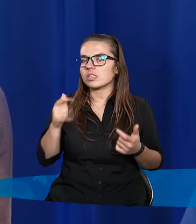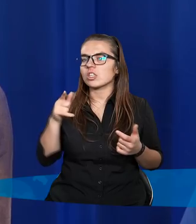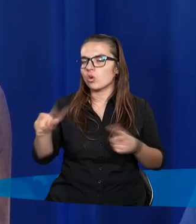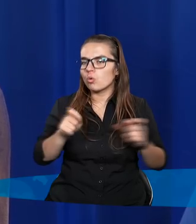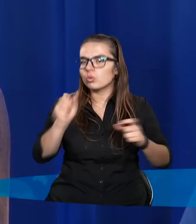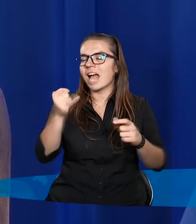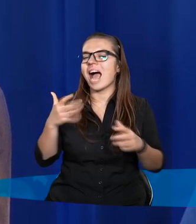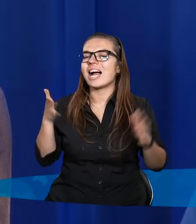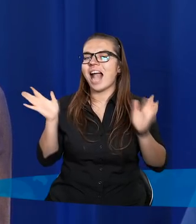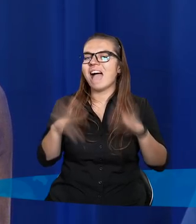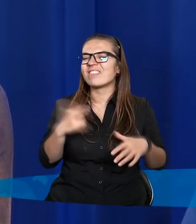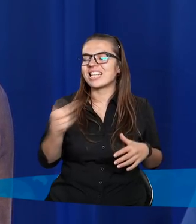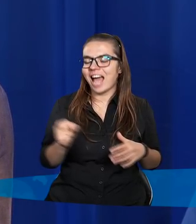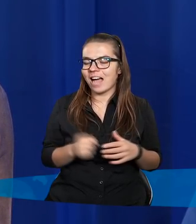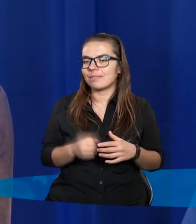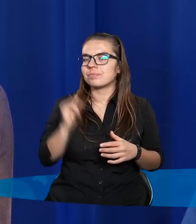ruszyło, jak lawina.